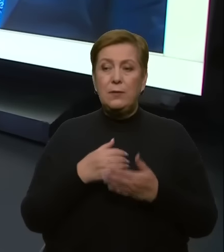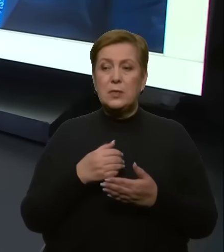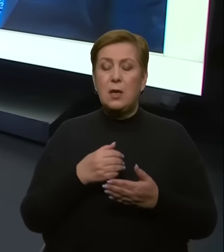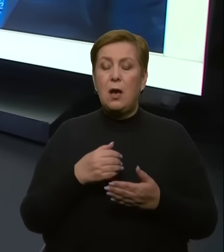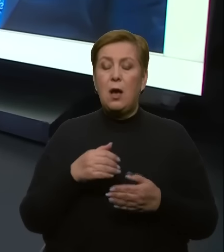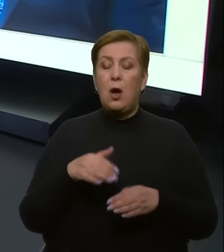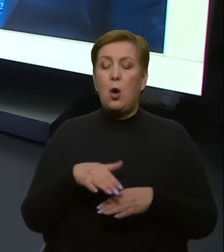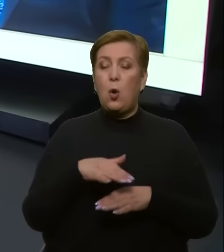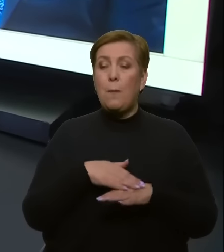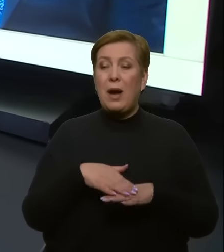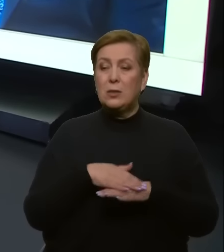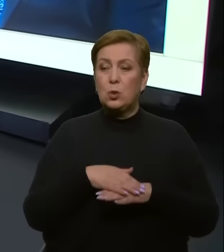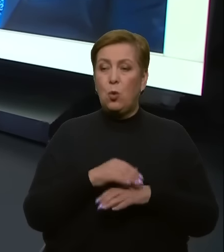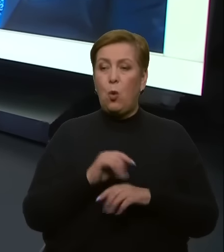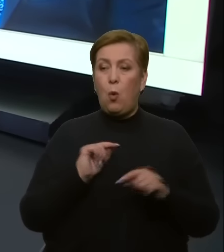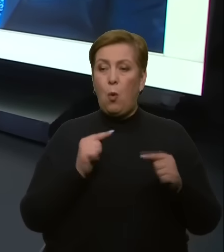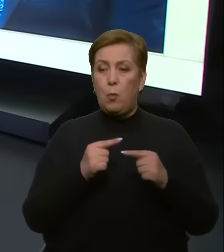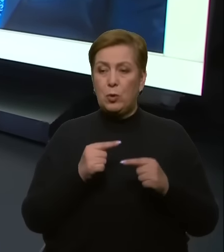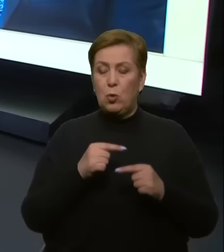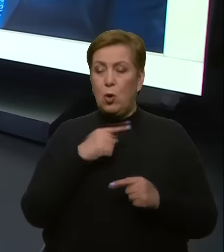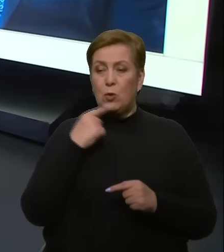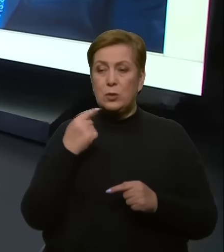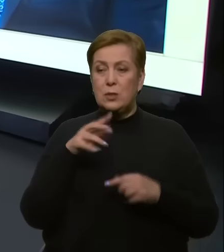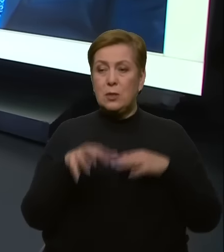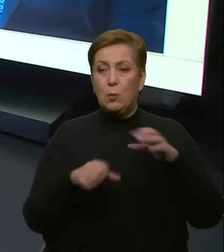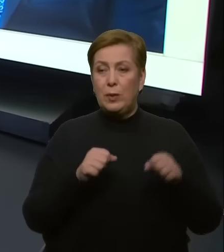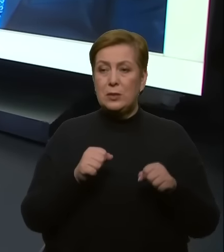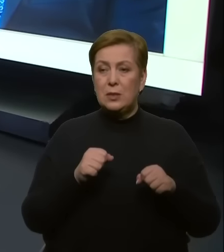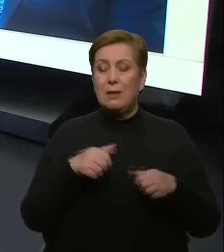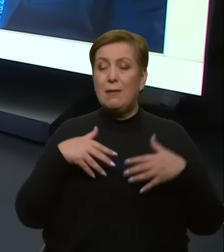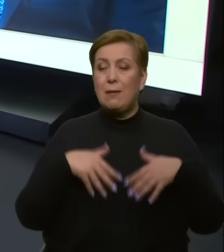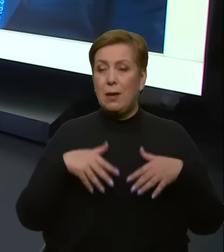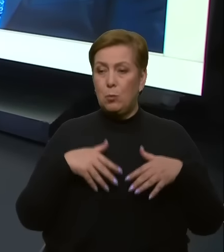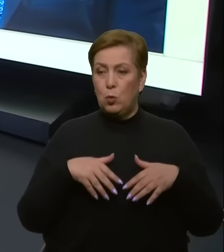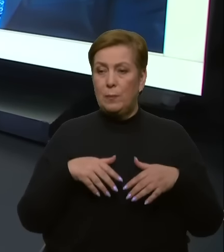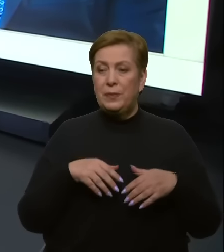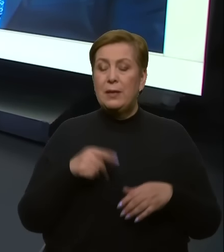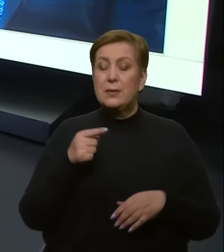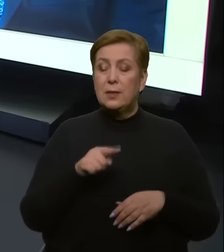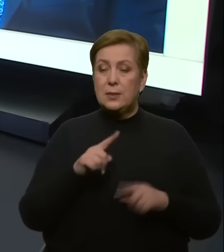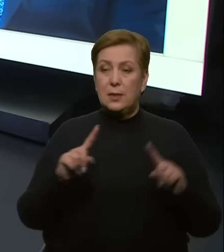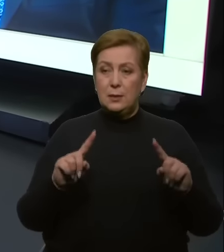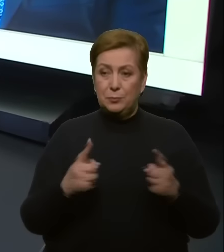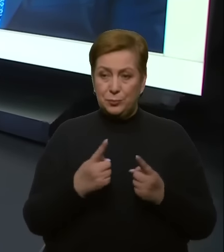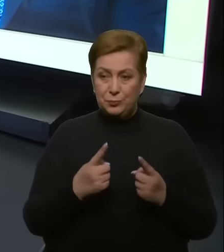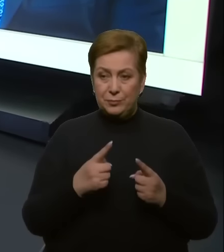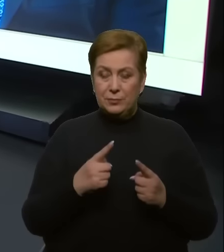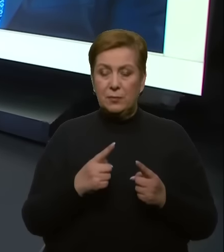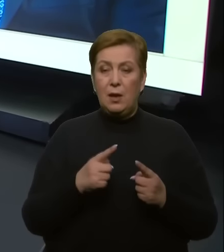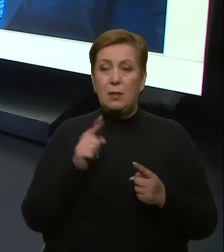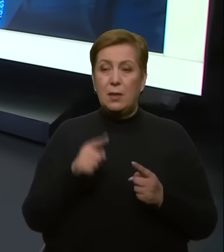російській окупації Криму. За це Кремль запроторив чоловіка до в'язниці. Там політв'язень провів